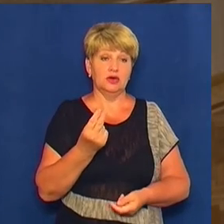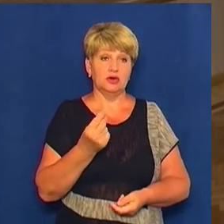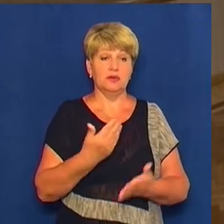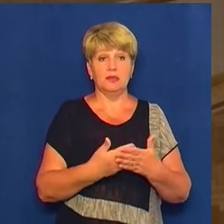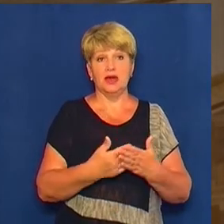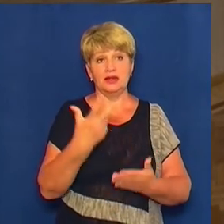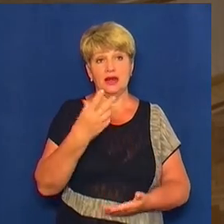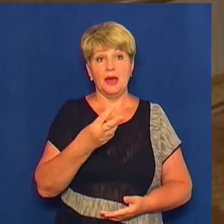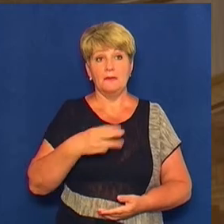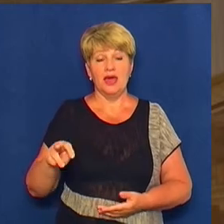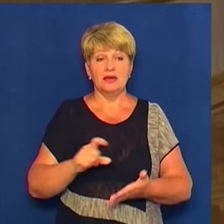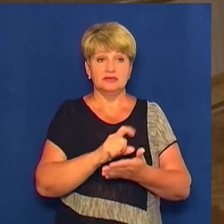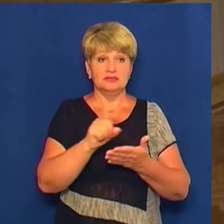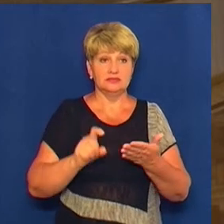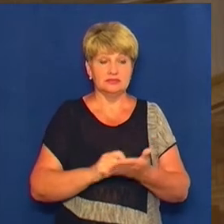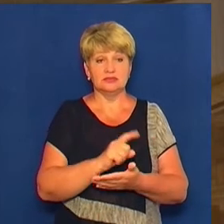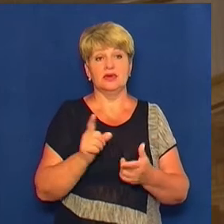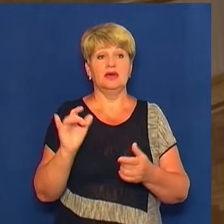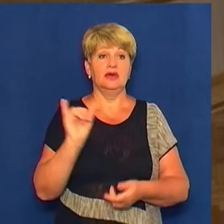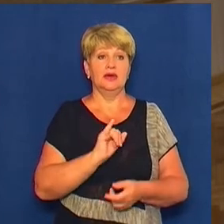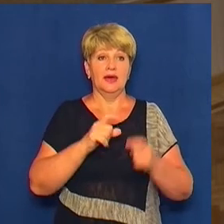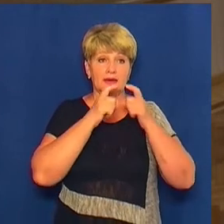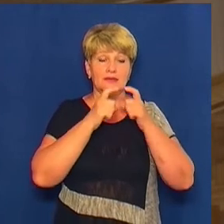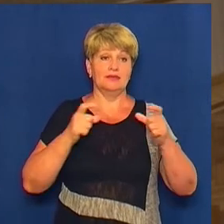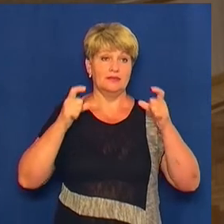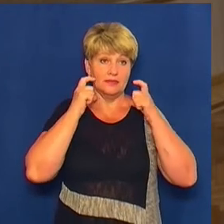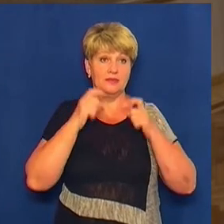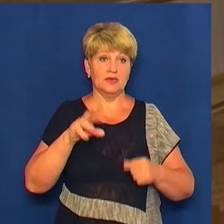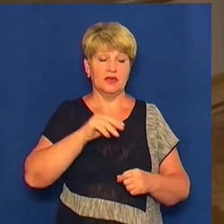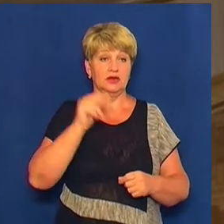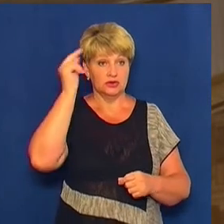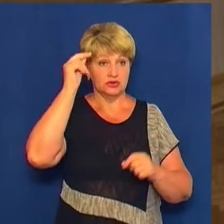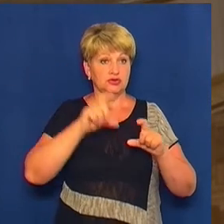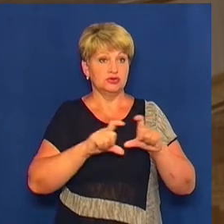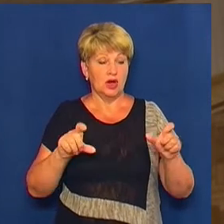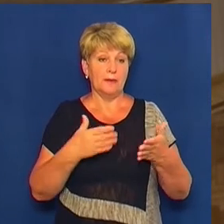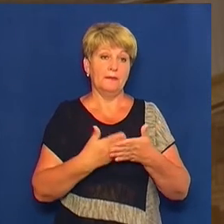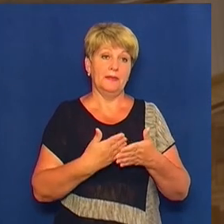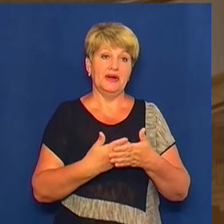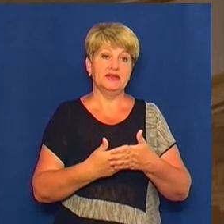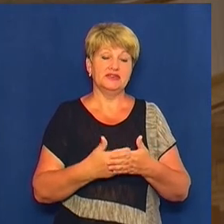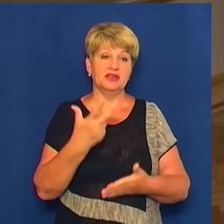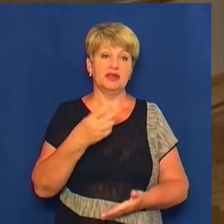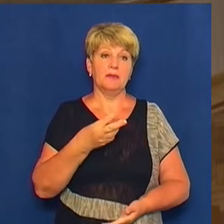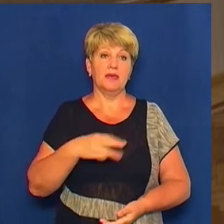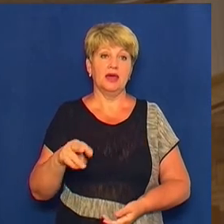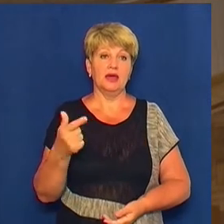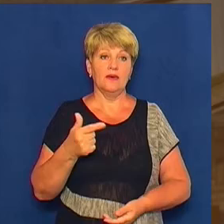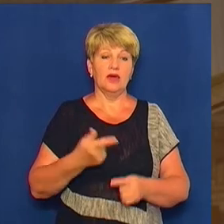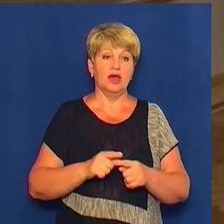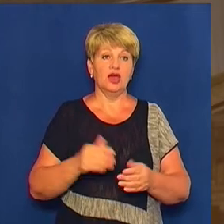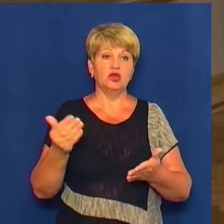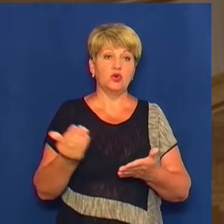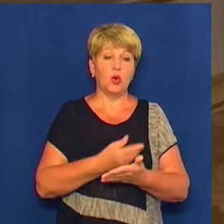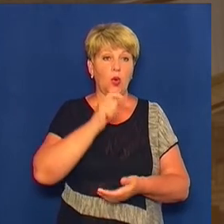на антисептики, десь засоби для наших закладів і фраз освіти. Близько до трьох мільйонів гривень – це нова